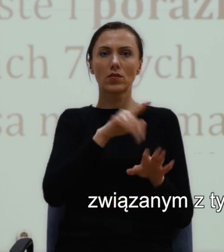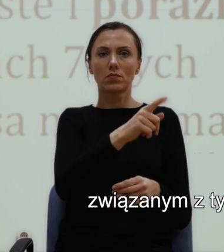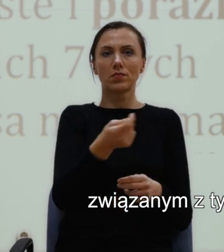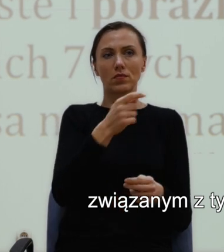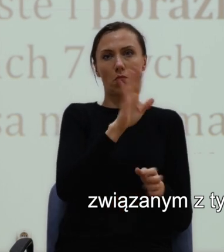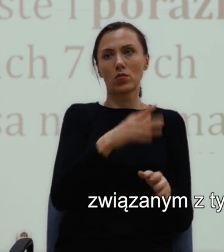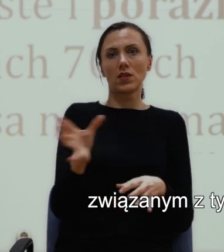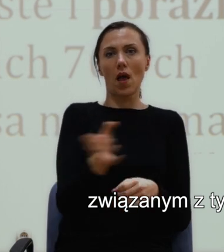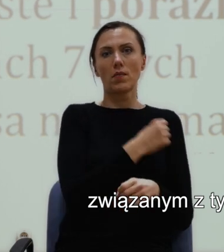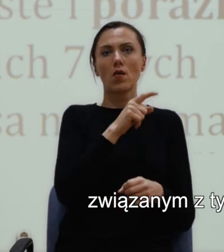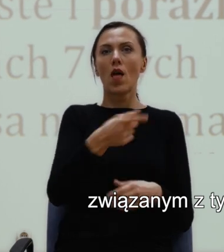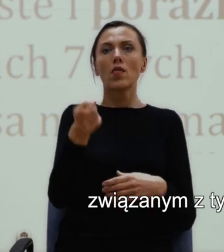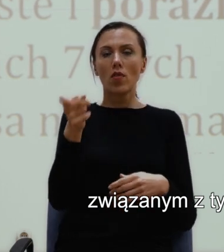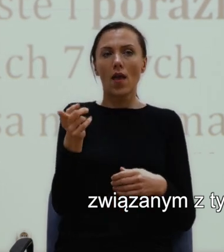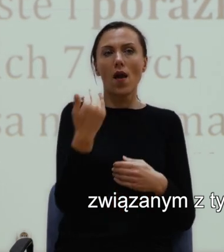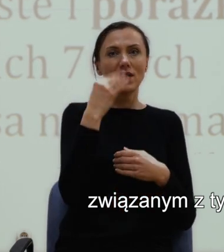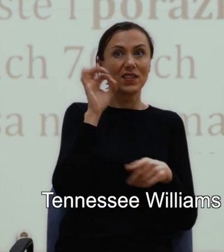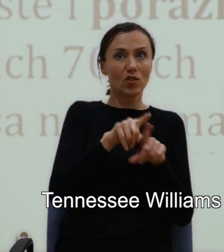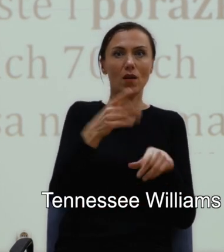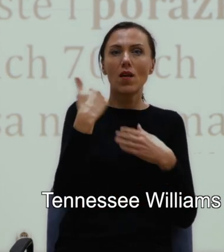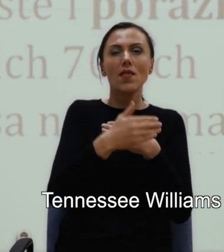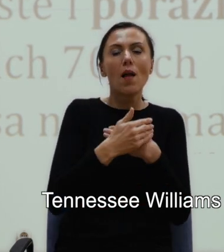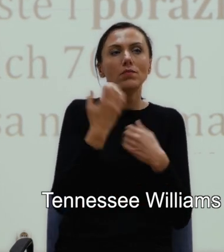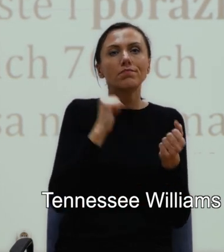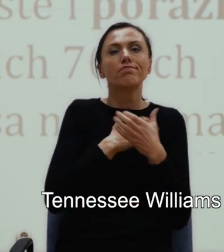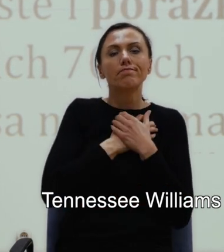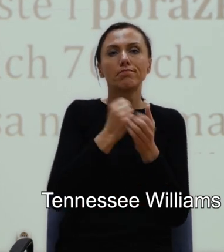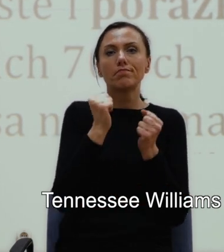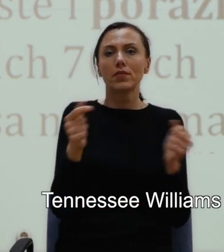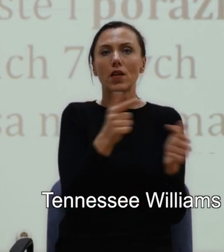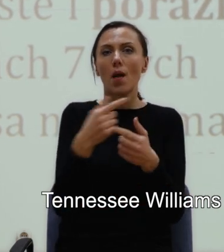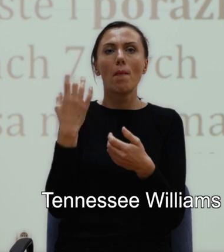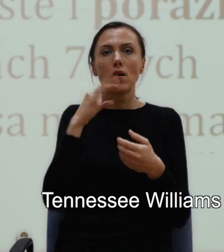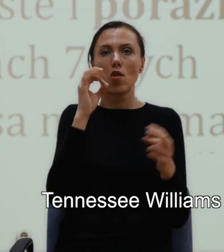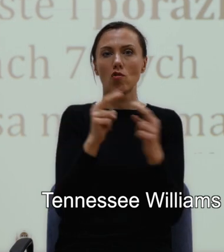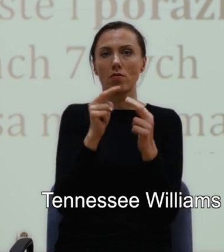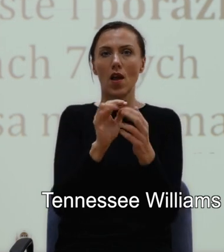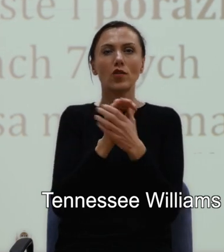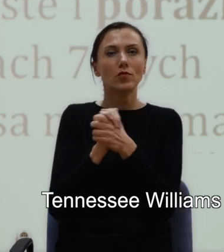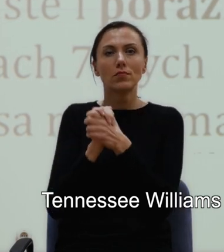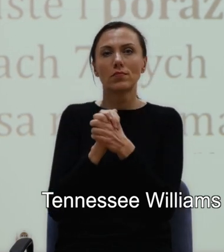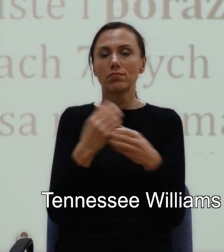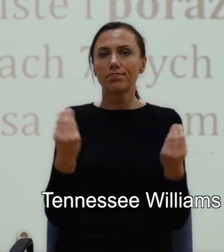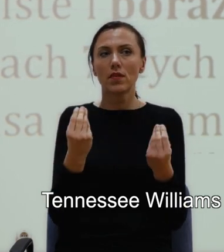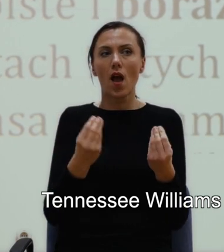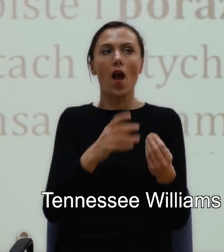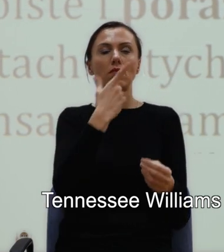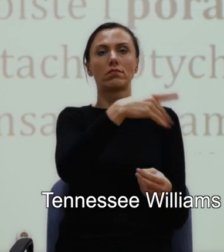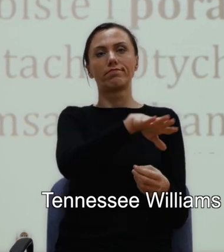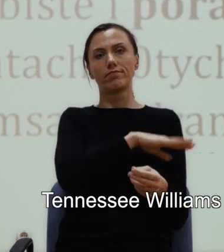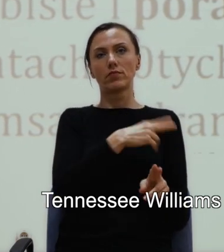mu osobą. Tennessee Williams sam zmagał się z